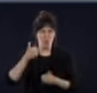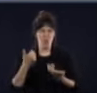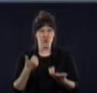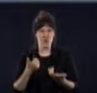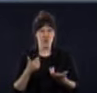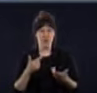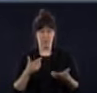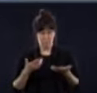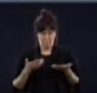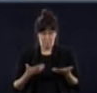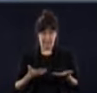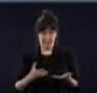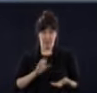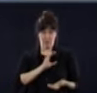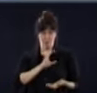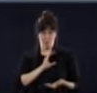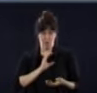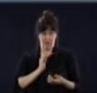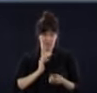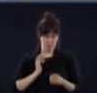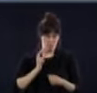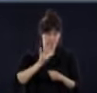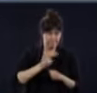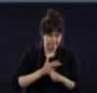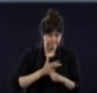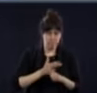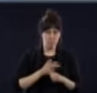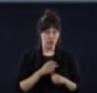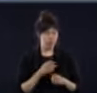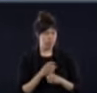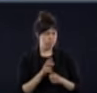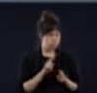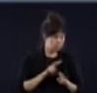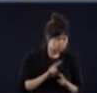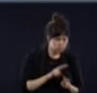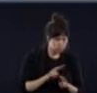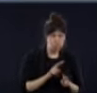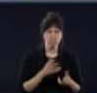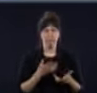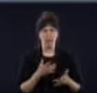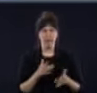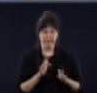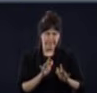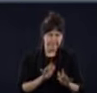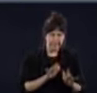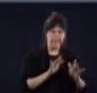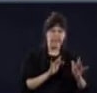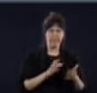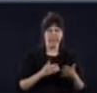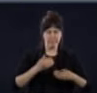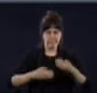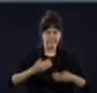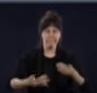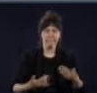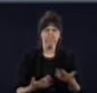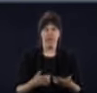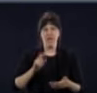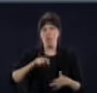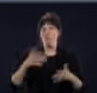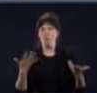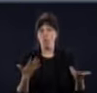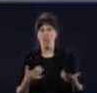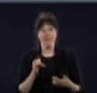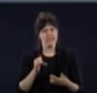surveillances des déplacements. Alors, à un moment donné, ça deviendrait aussi ingérable. Tu les gens doivent pouvoir se déplacer à mesure qu